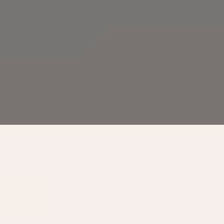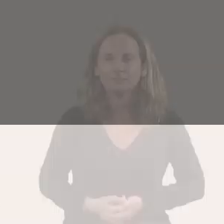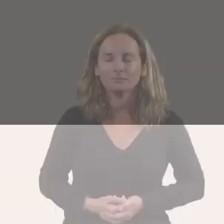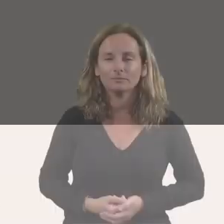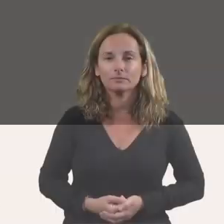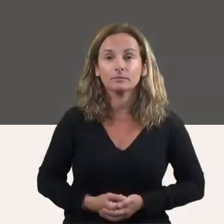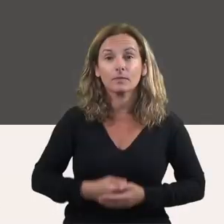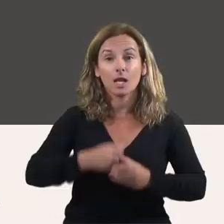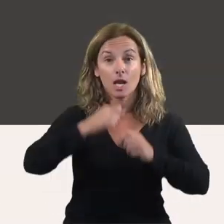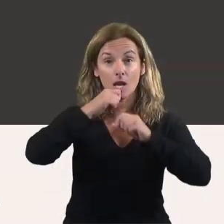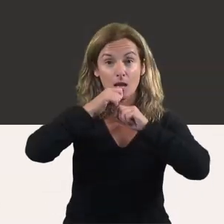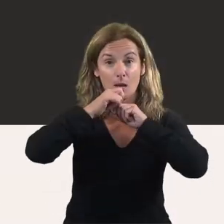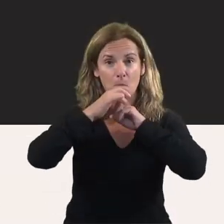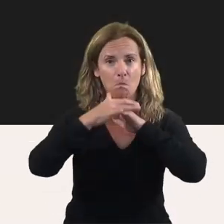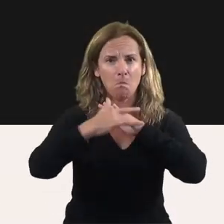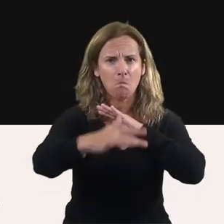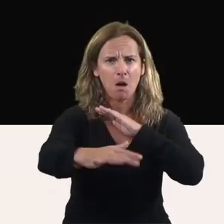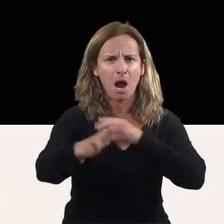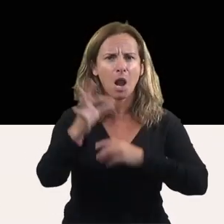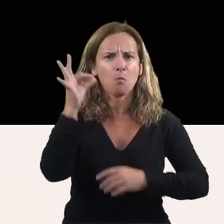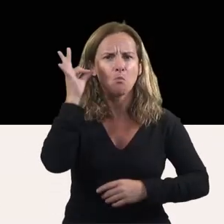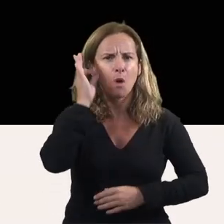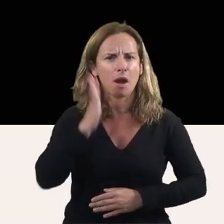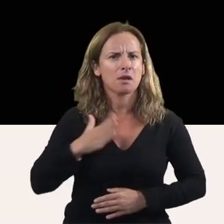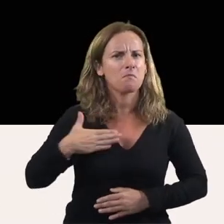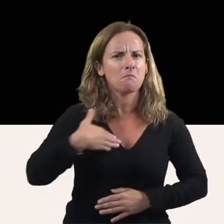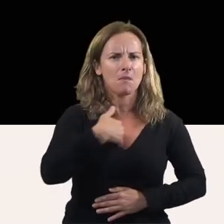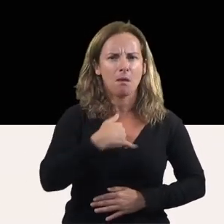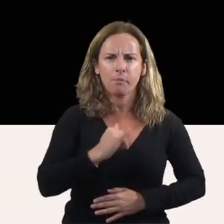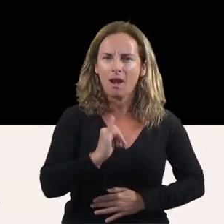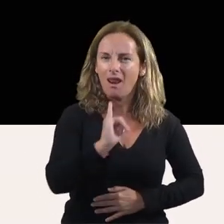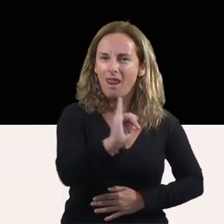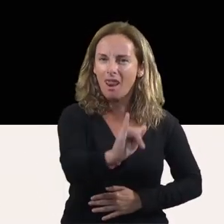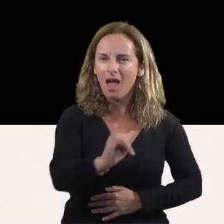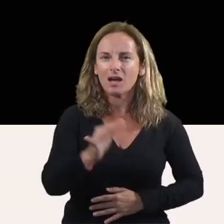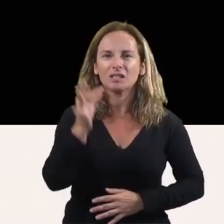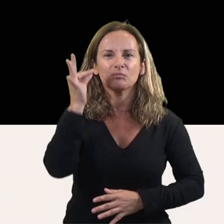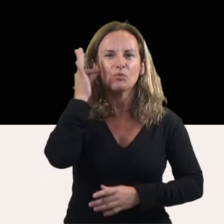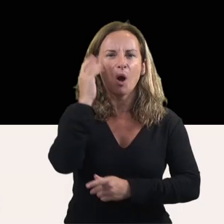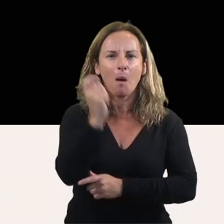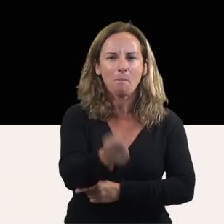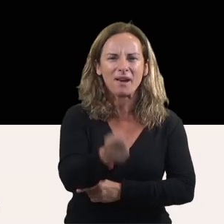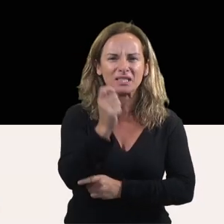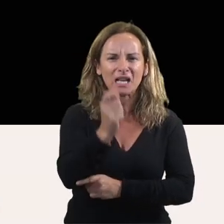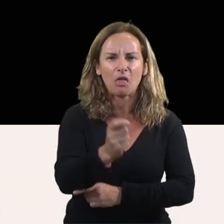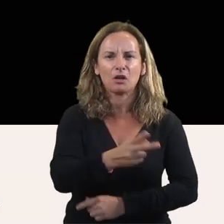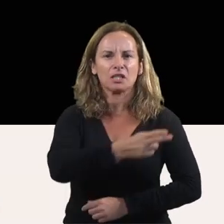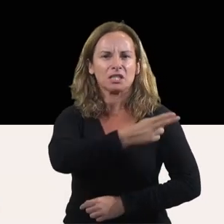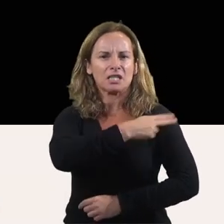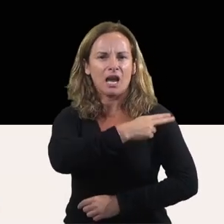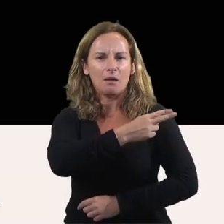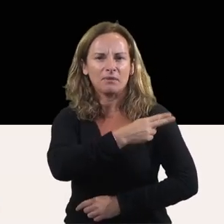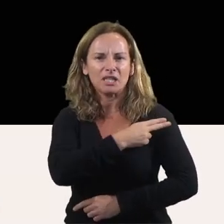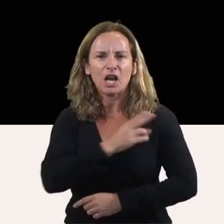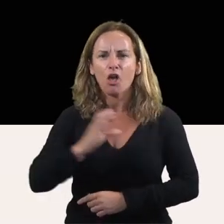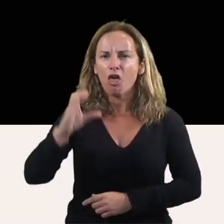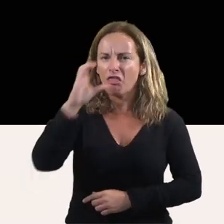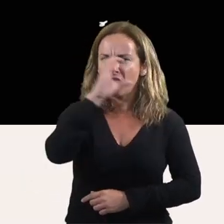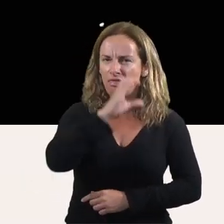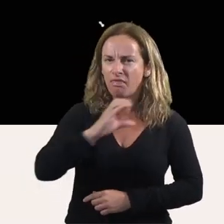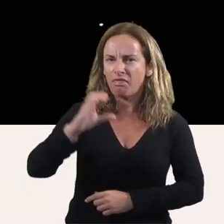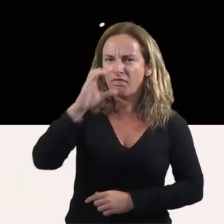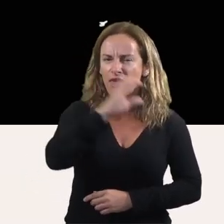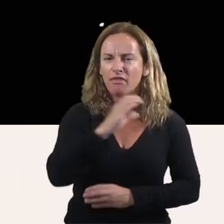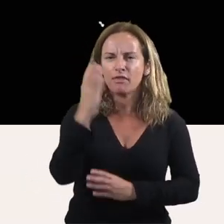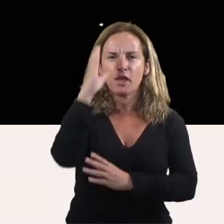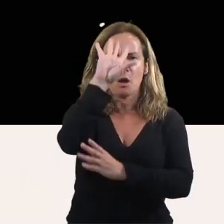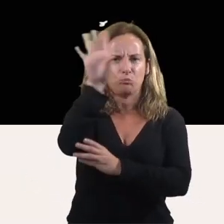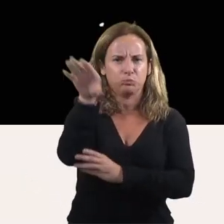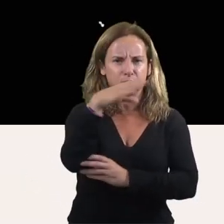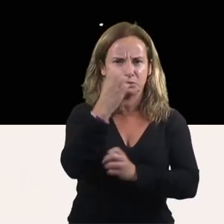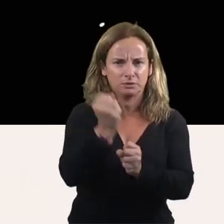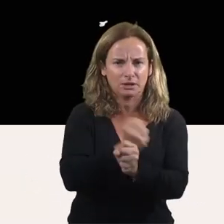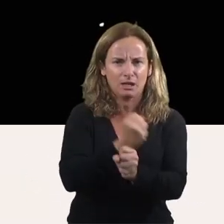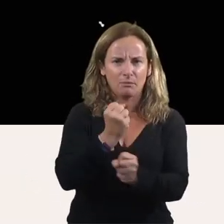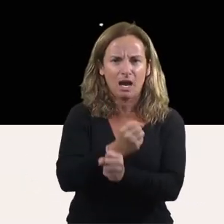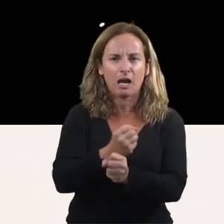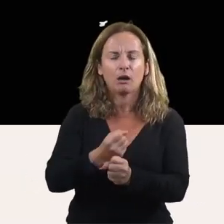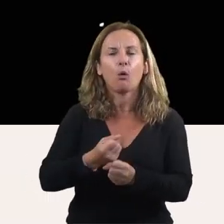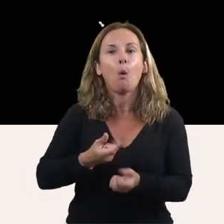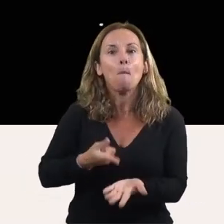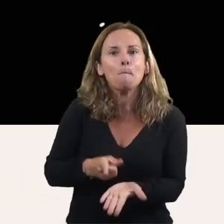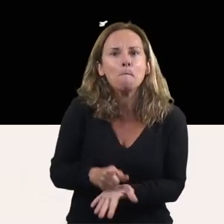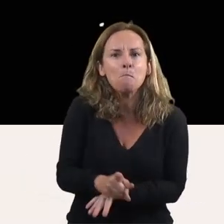A la mà hi ha dones capitanes, pescadores, oceanògrafes, observadores, faroneres, cartògrafes,